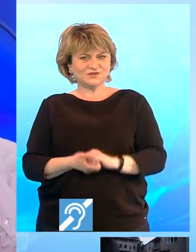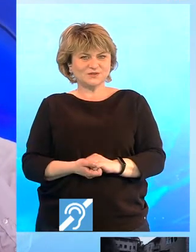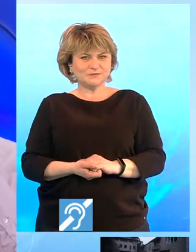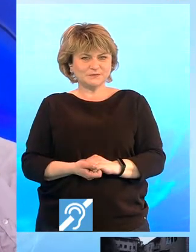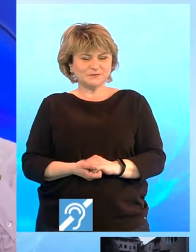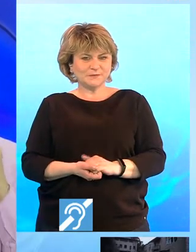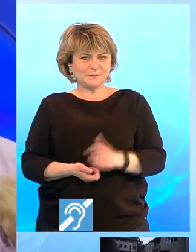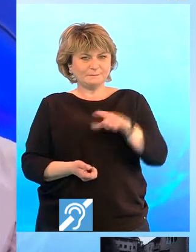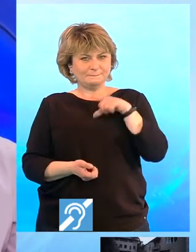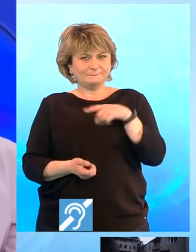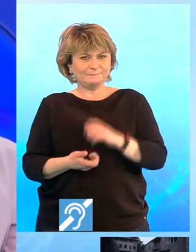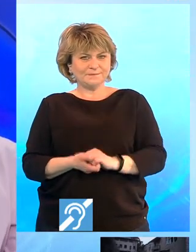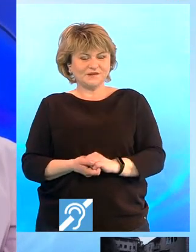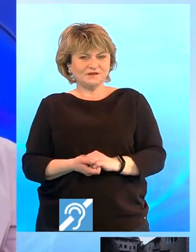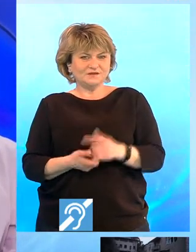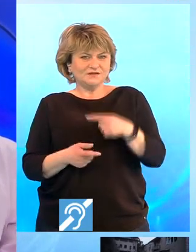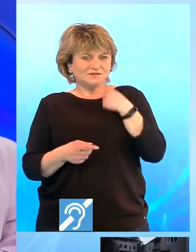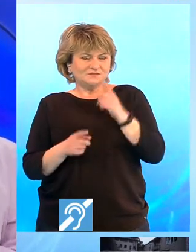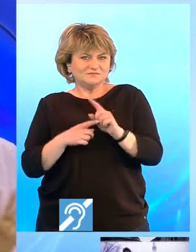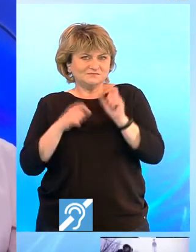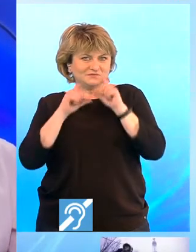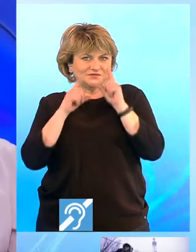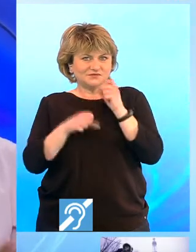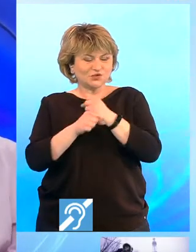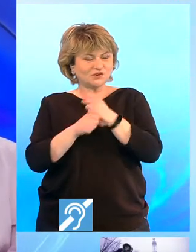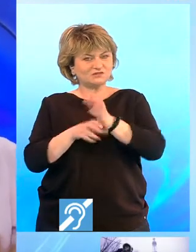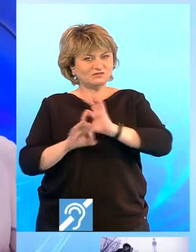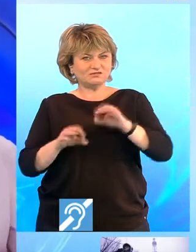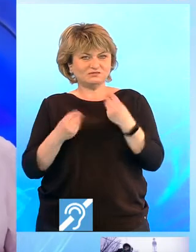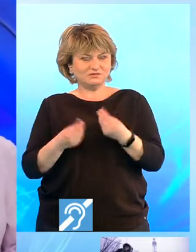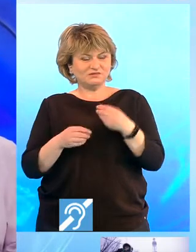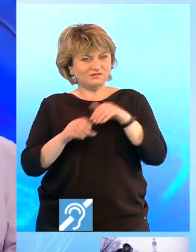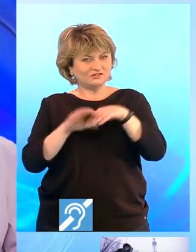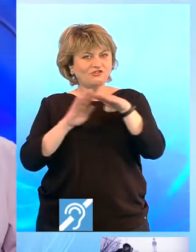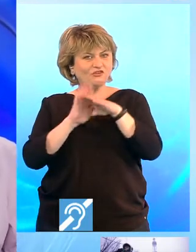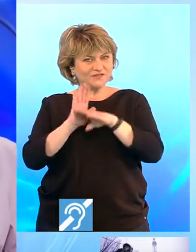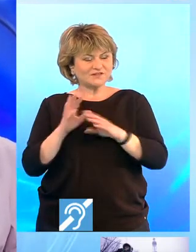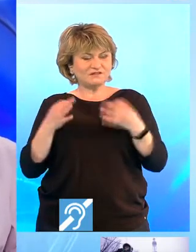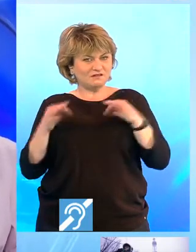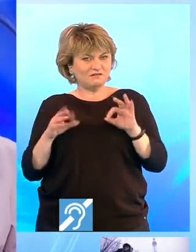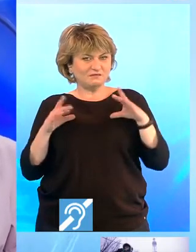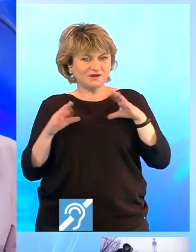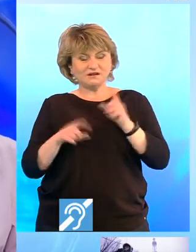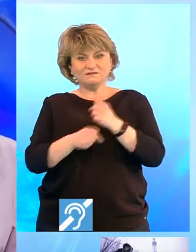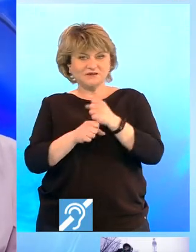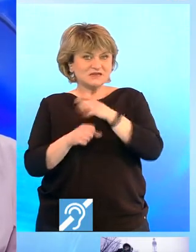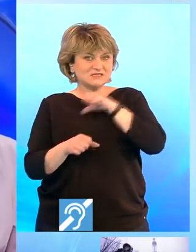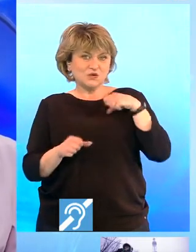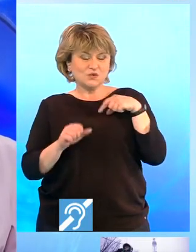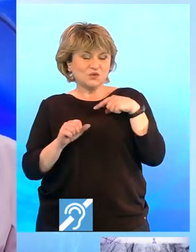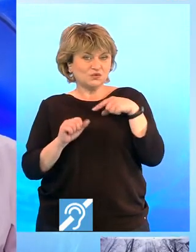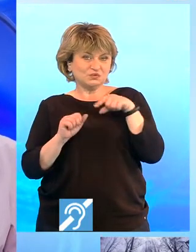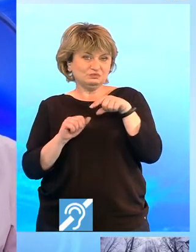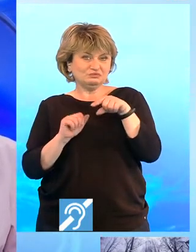Vărsătorii sunt spontani, ingenioși și creatiți, lucrează foarte bine în condiții de libertate, dacă își fac singur programul, sunt